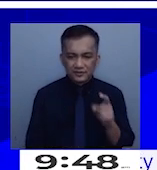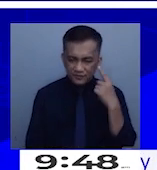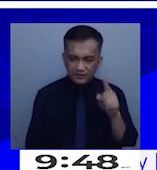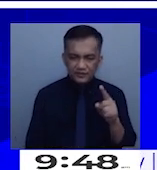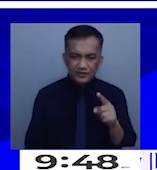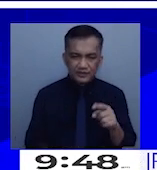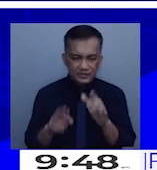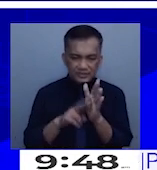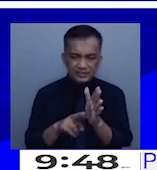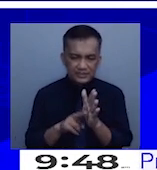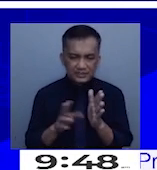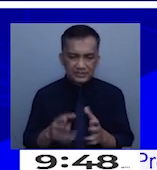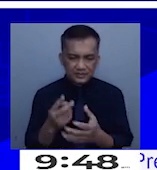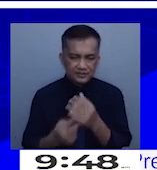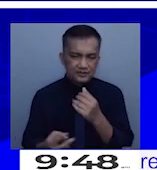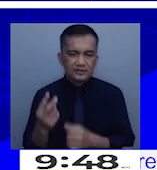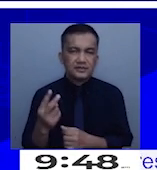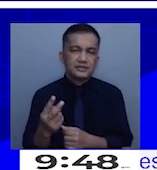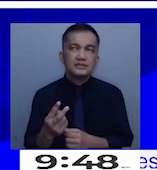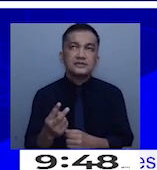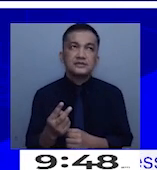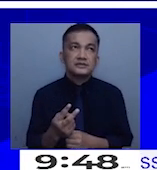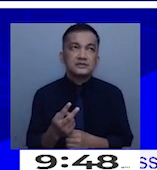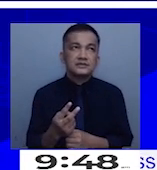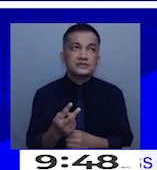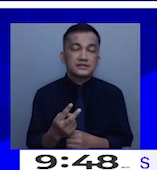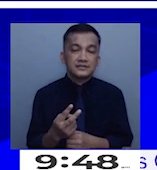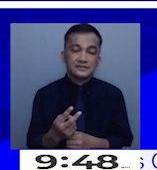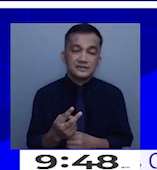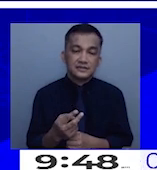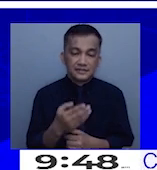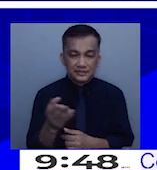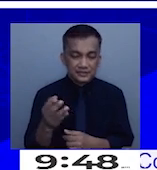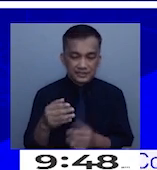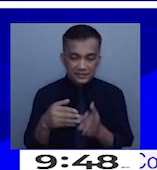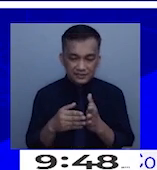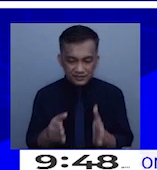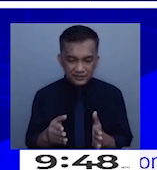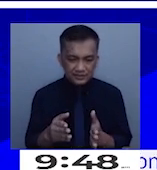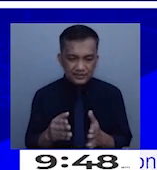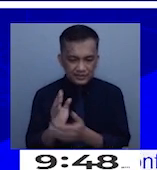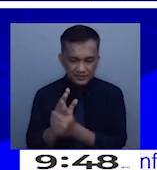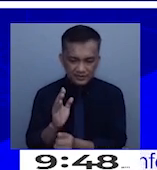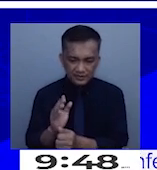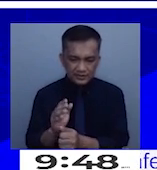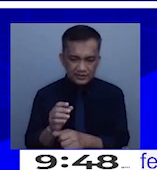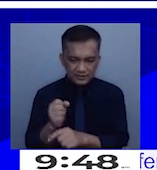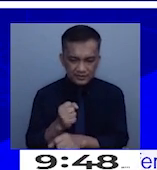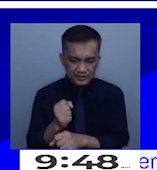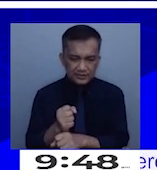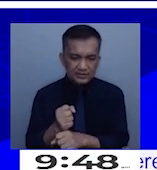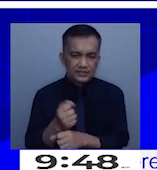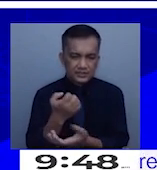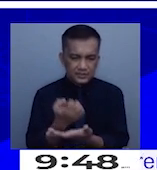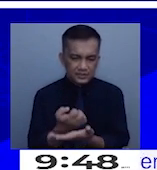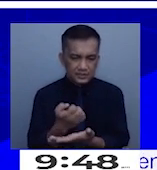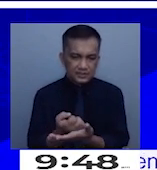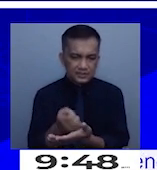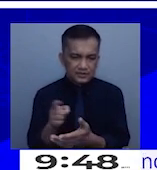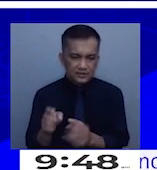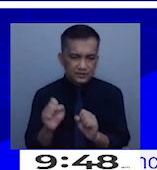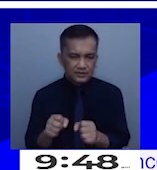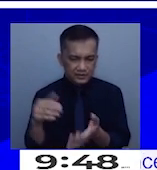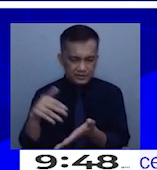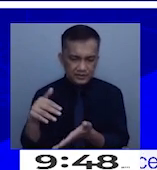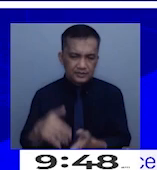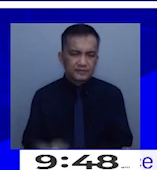and both students, experts in statistics and economics na pwedeng pag